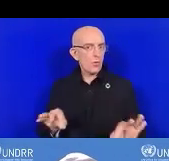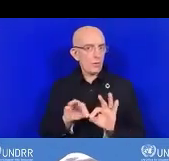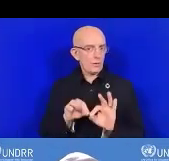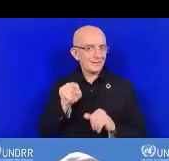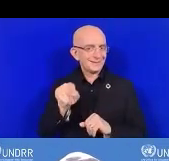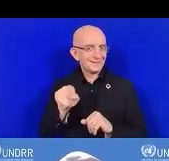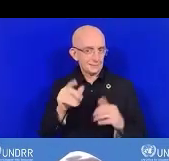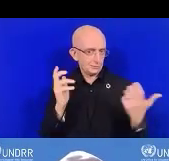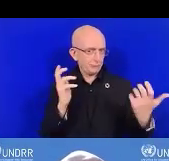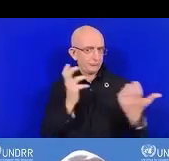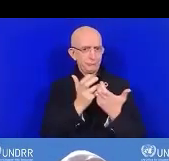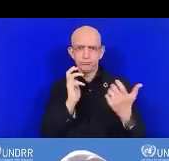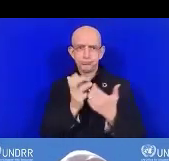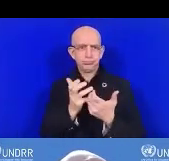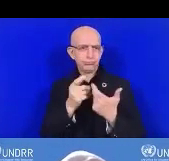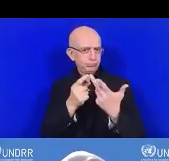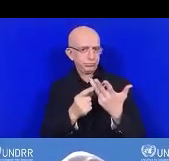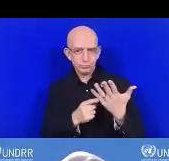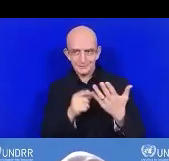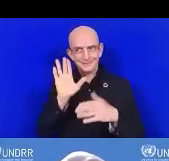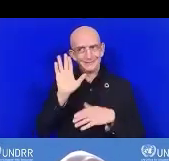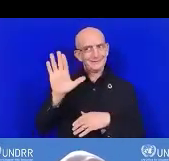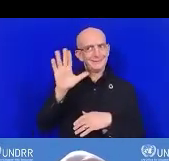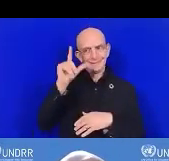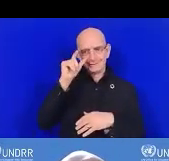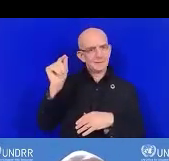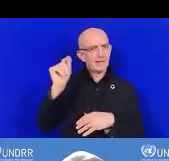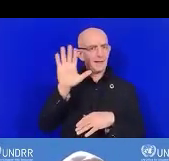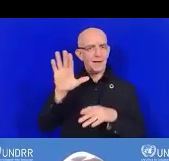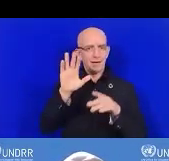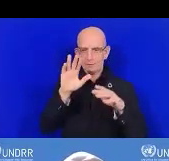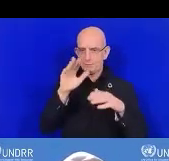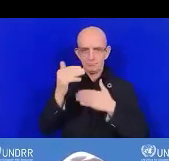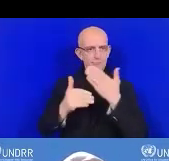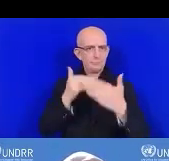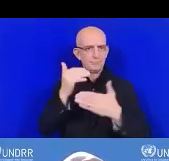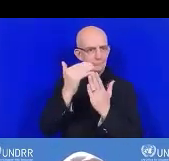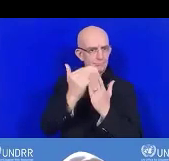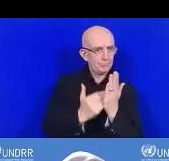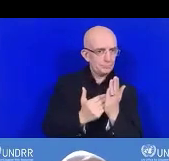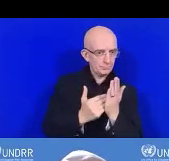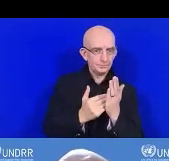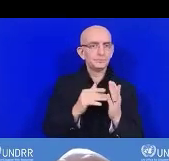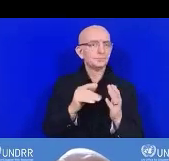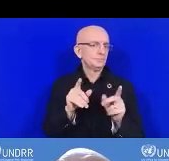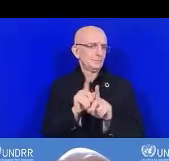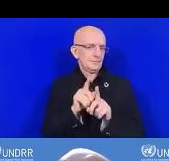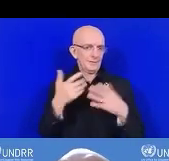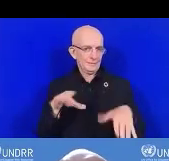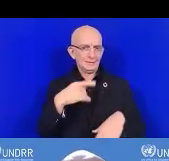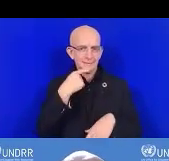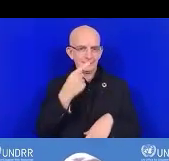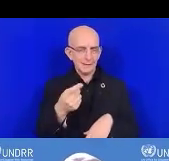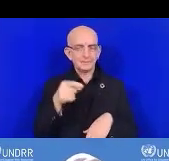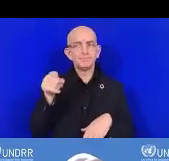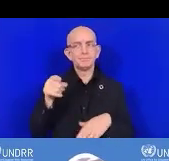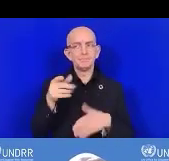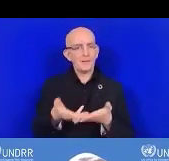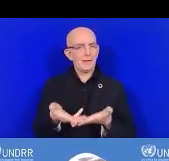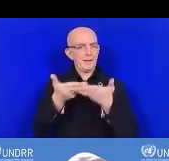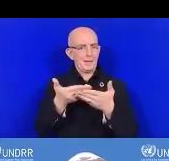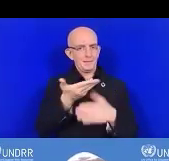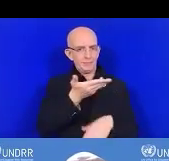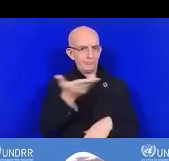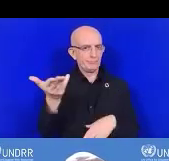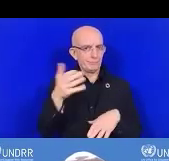Sendai. Comme j'ai mentionné, c'est pour aider les villes à comprendre les écarts en matière de réduction des risques de catastrophe